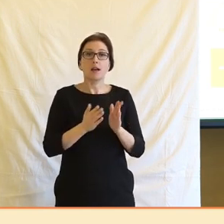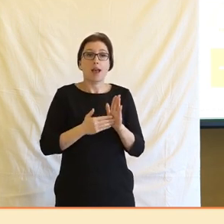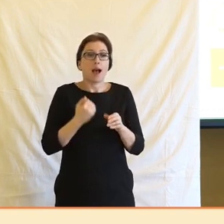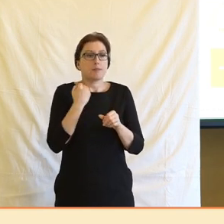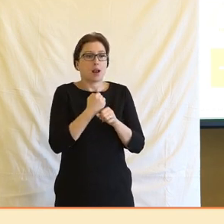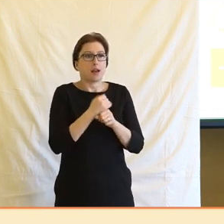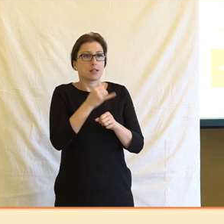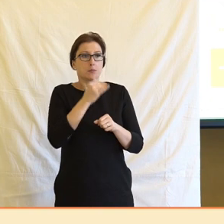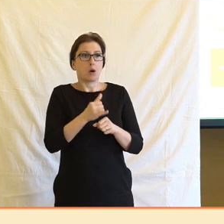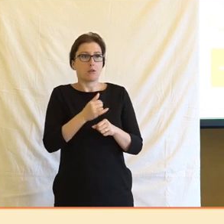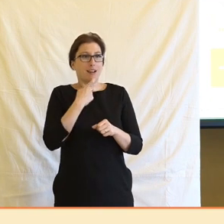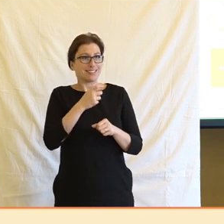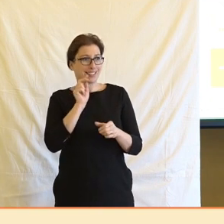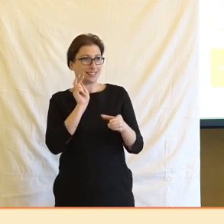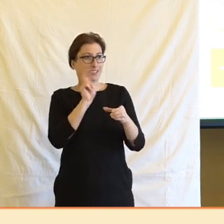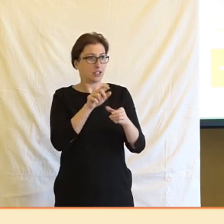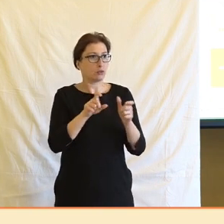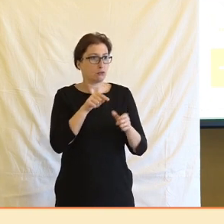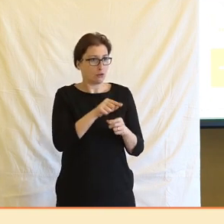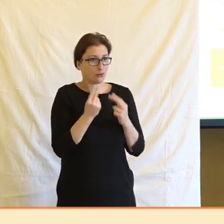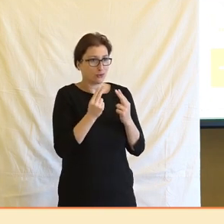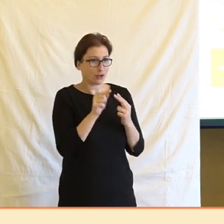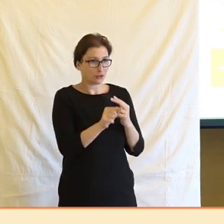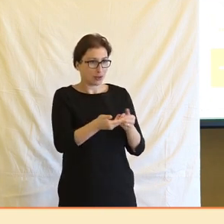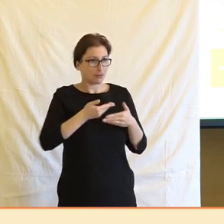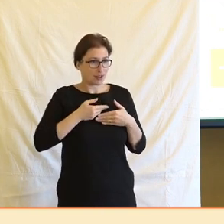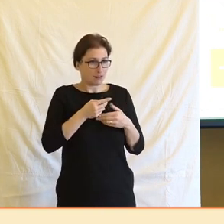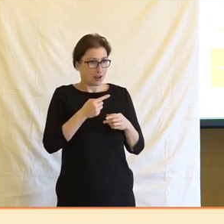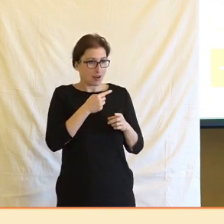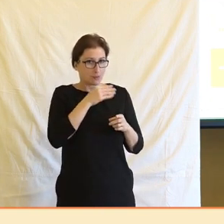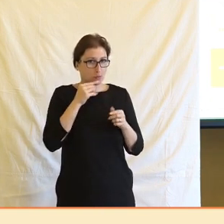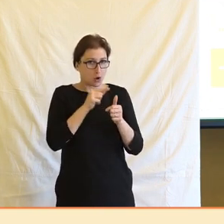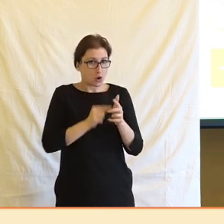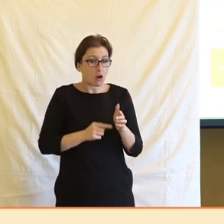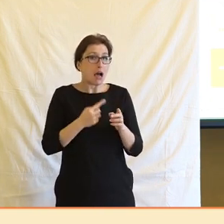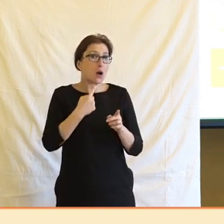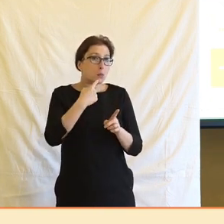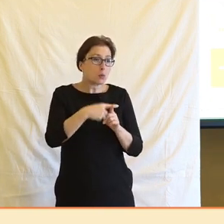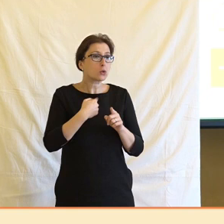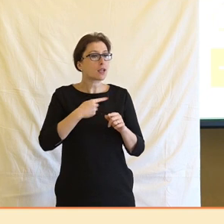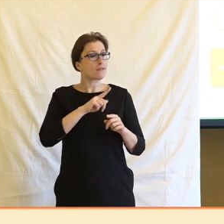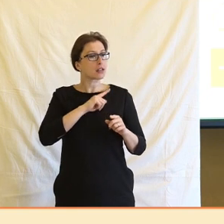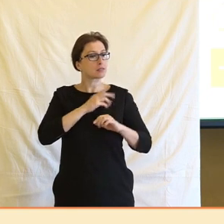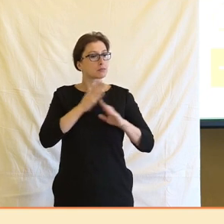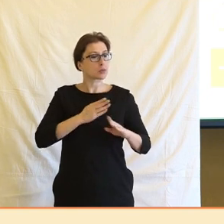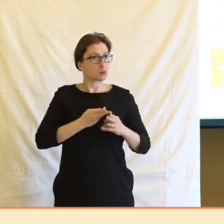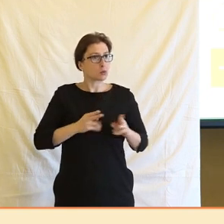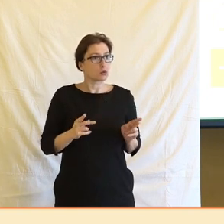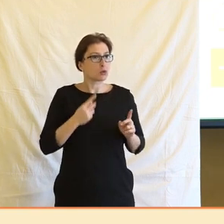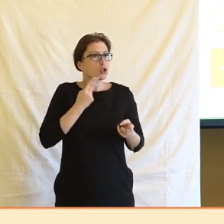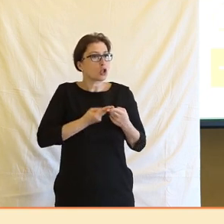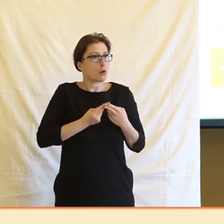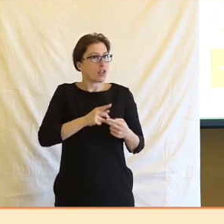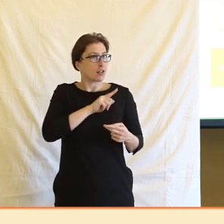proč jsem tu profesi šel dělat a současně i ta míra vlastně toho, že si v tom můžu něco rozhodovat já, jsem tam